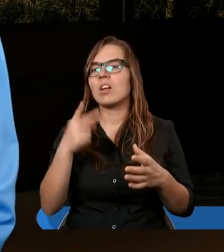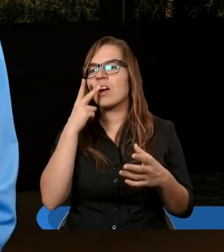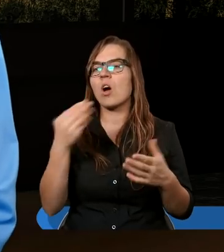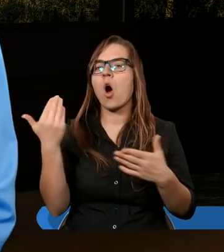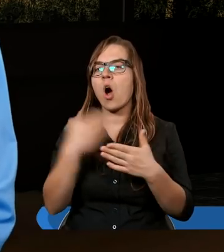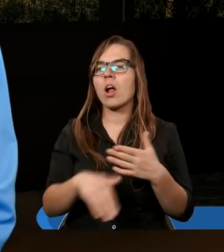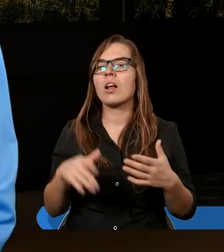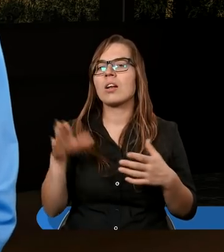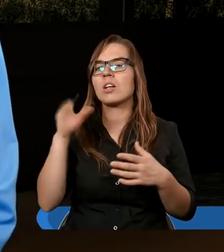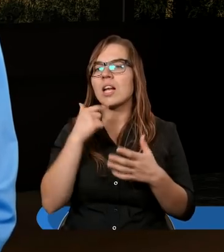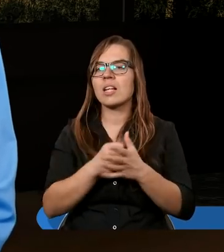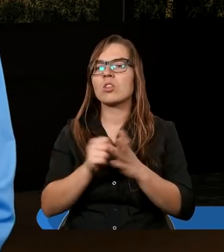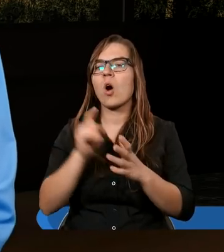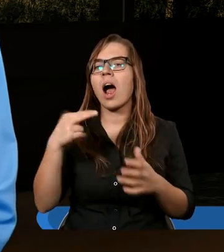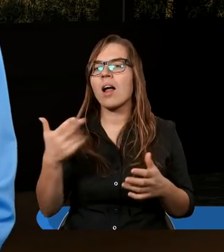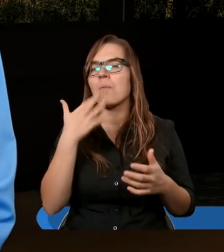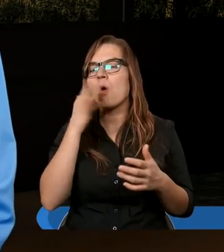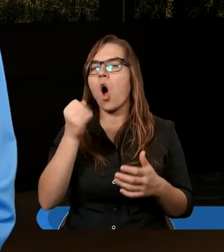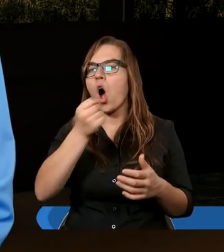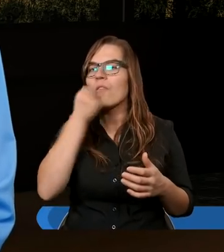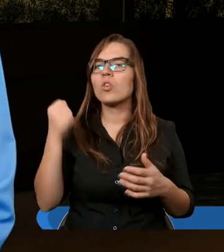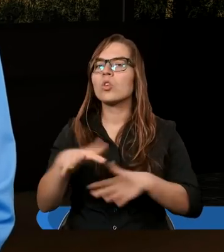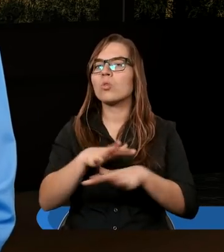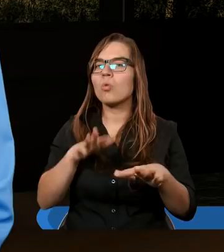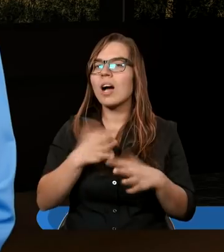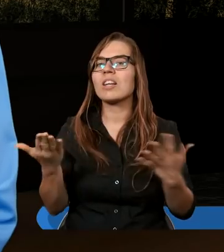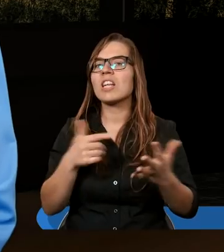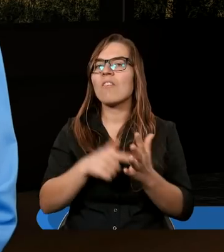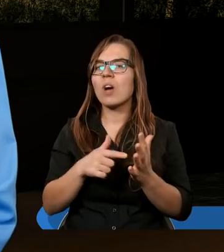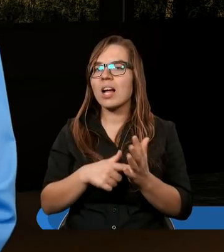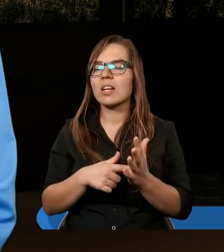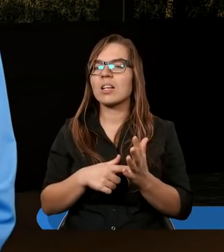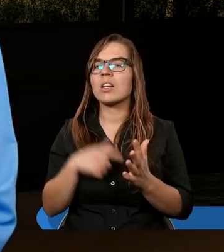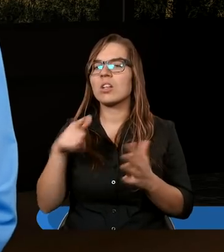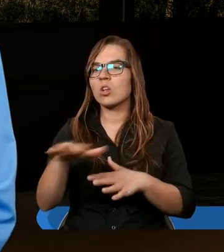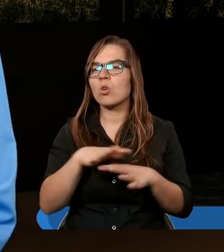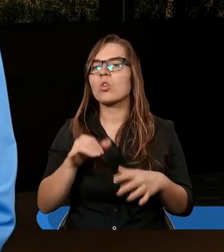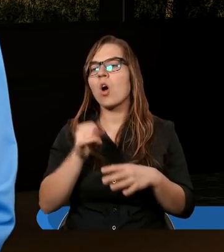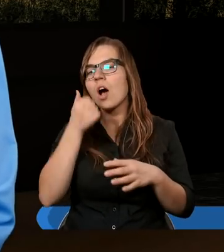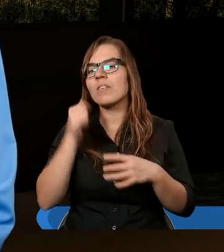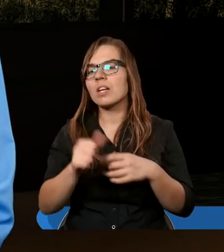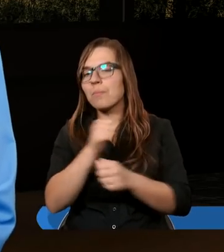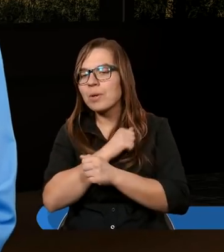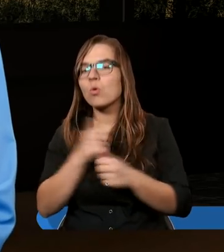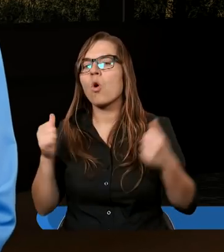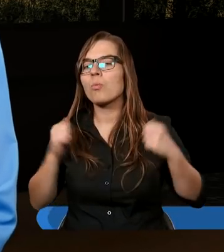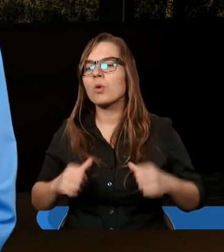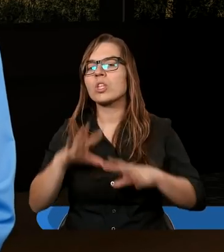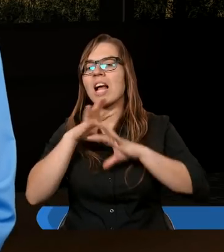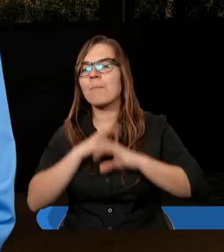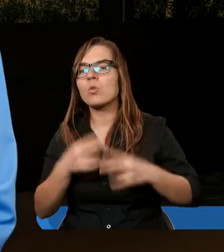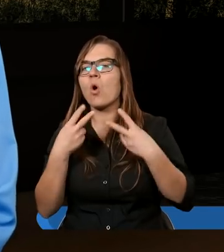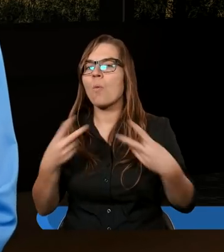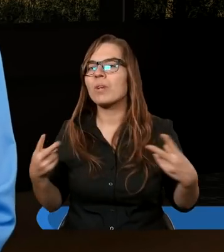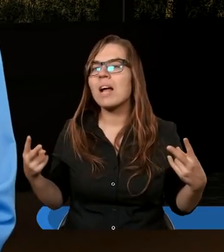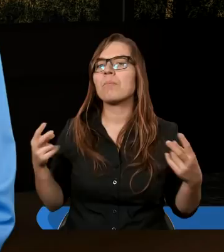końcówką listu do Galacjan, gdzie jest mowa o owocu ducha, gdzie właśnie owocami ducha jest miłość, pokój, cierpliwość,